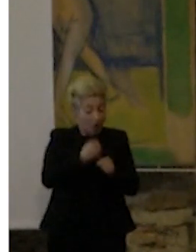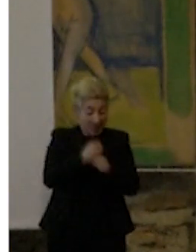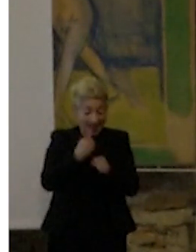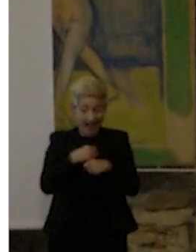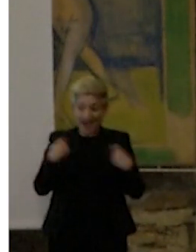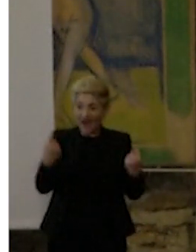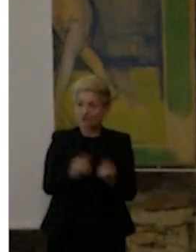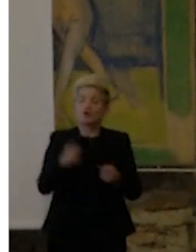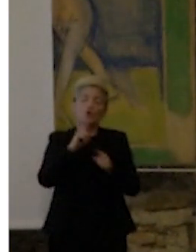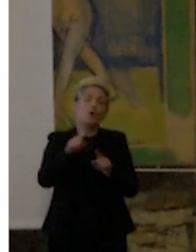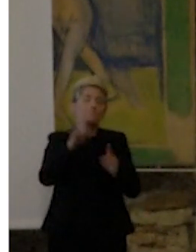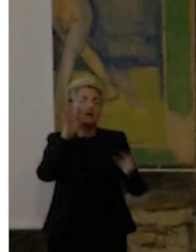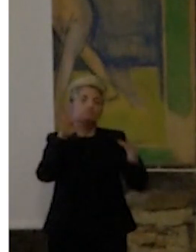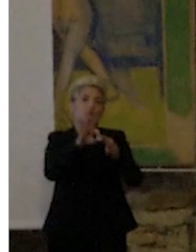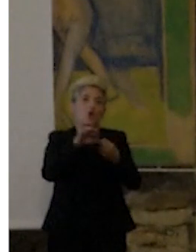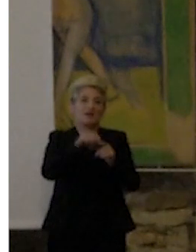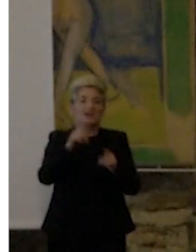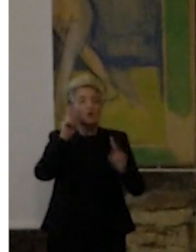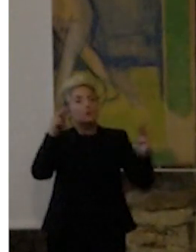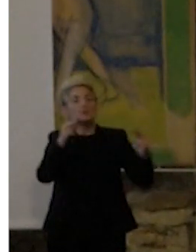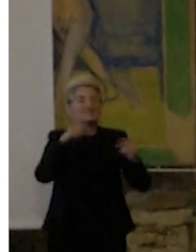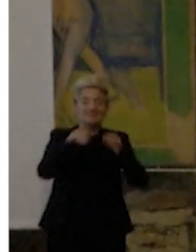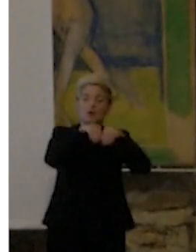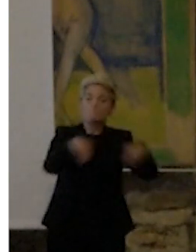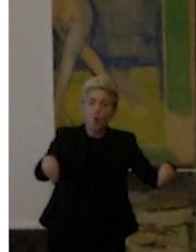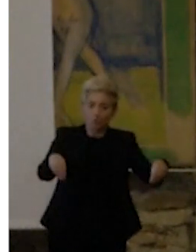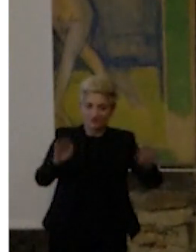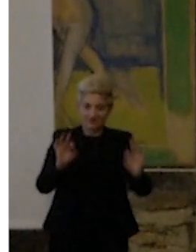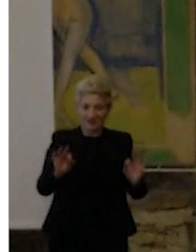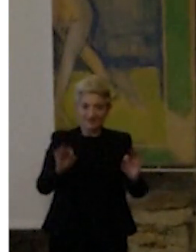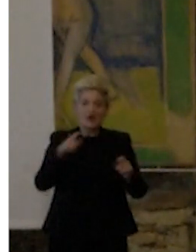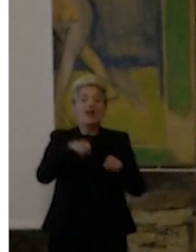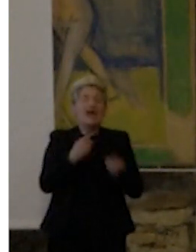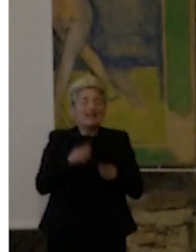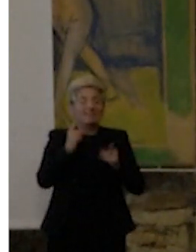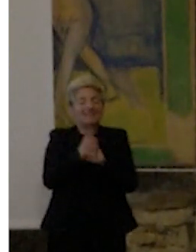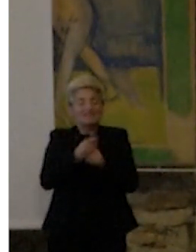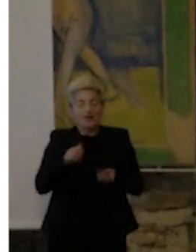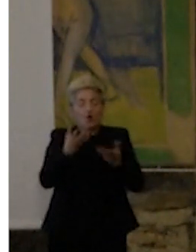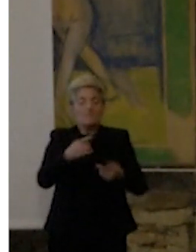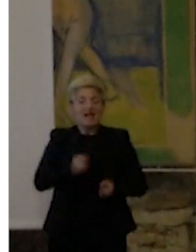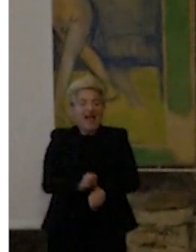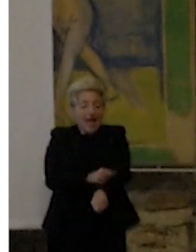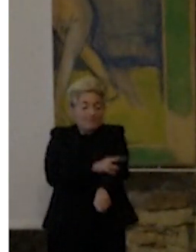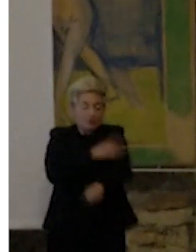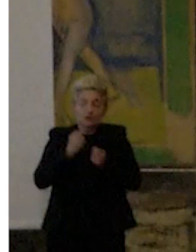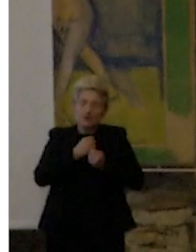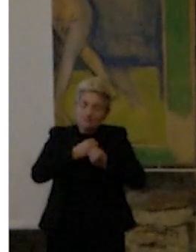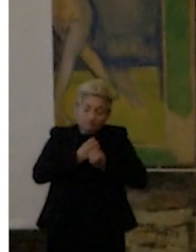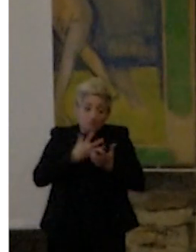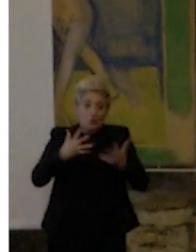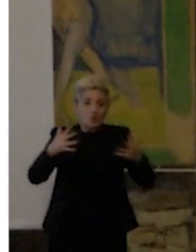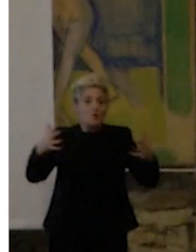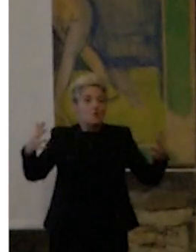museologico che faccio in generale sui musei, è quello di espandere le emozioni. Perché le persone non devono solamente